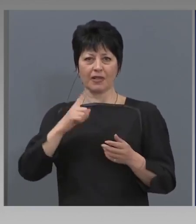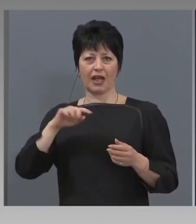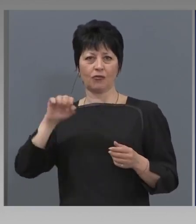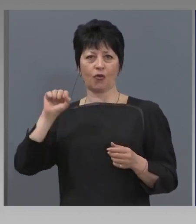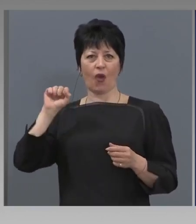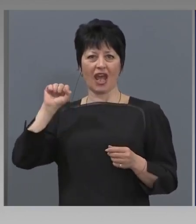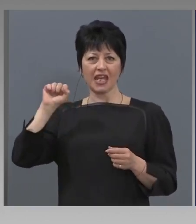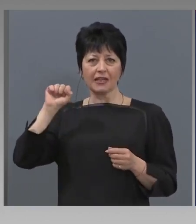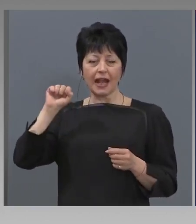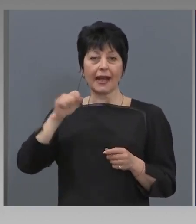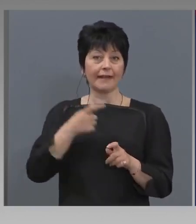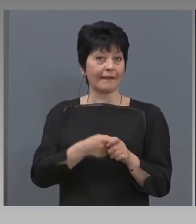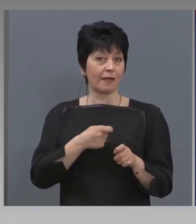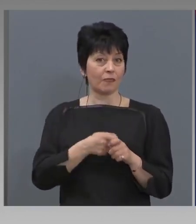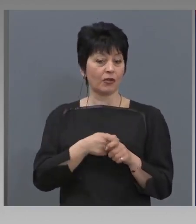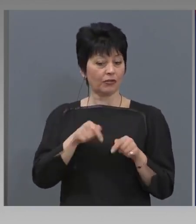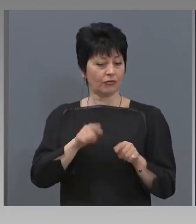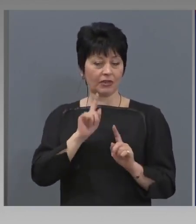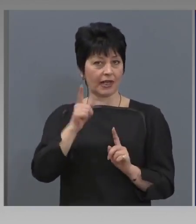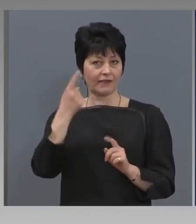да се помисли в тази посока, защото